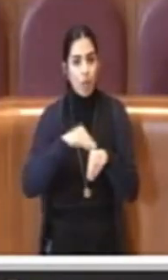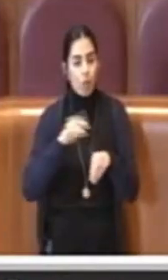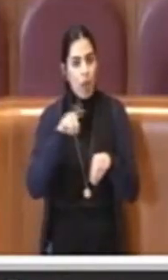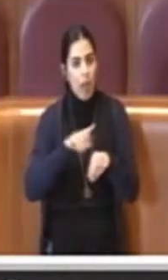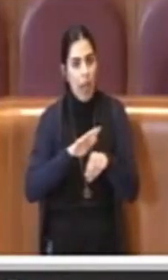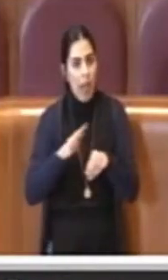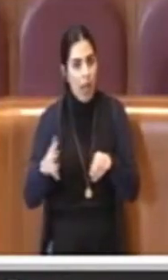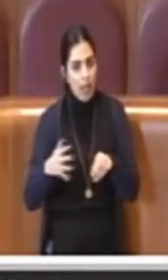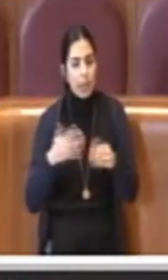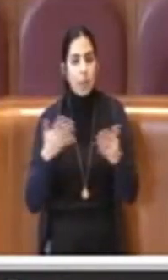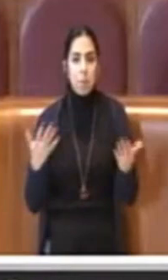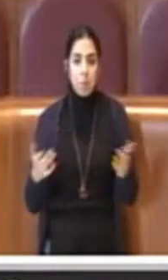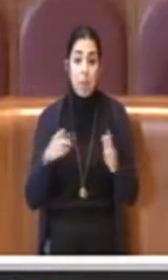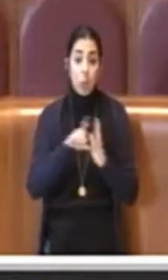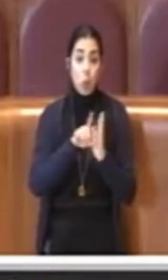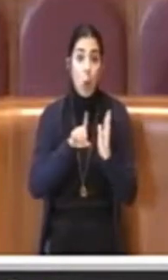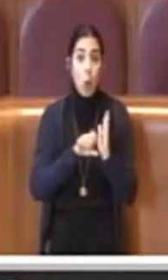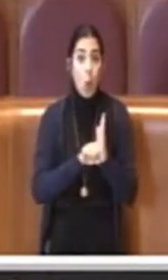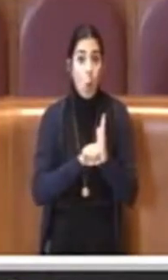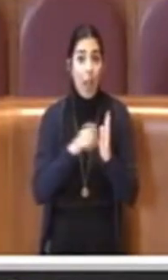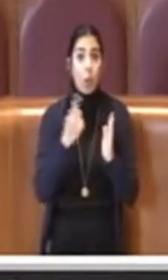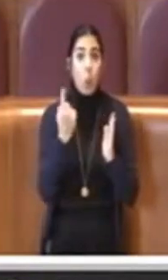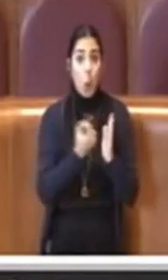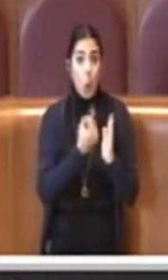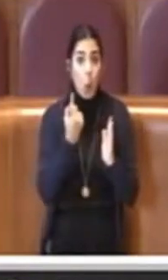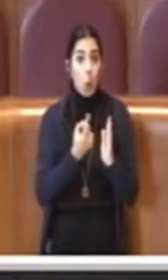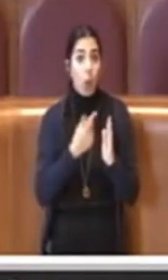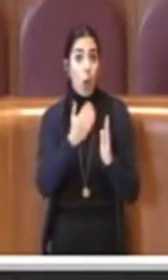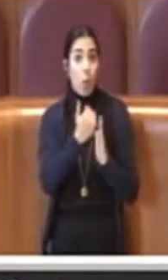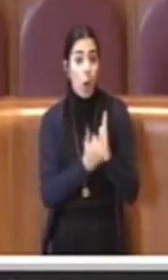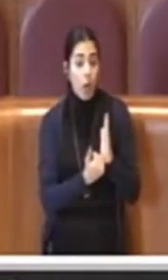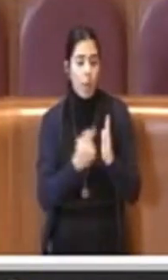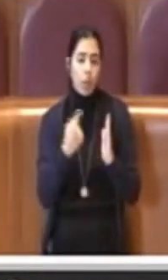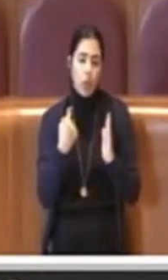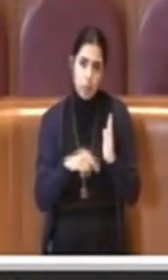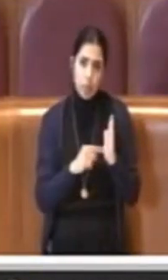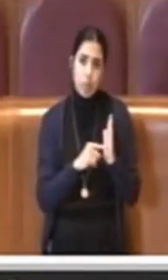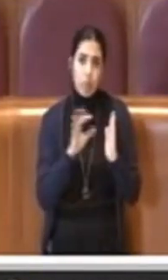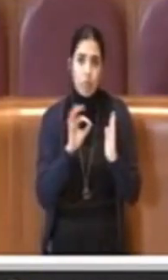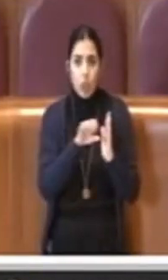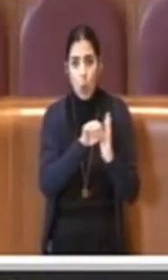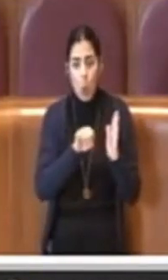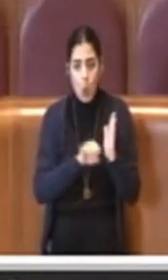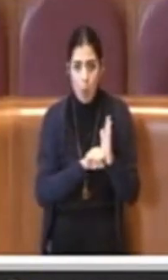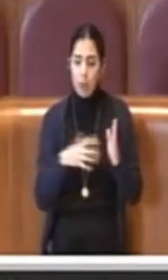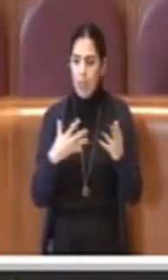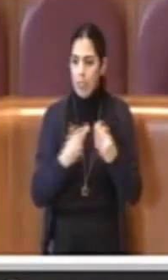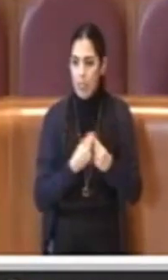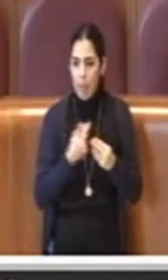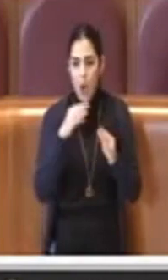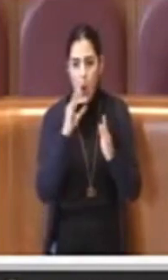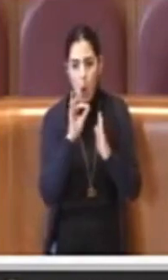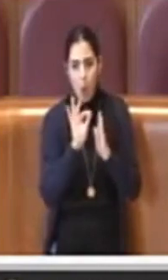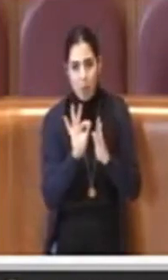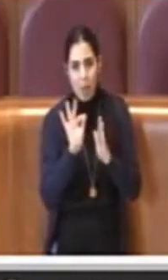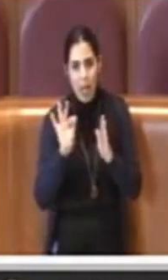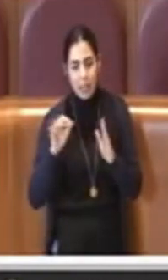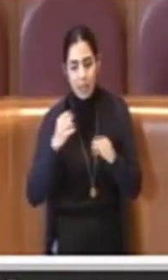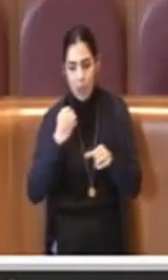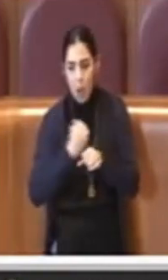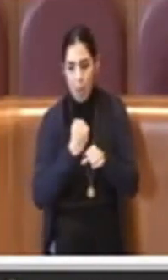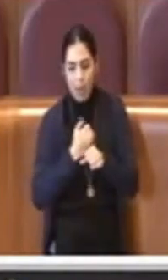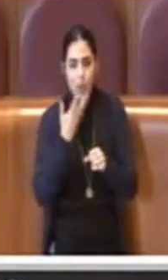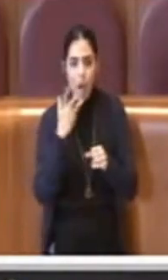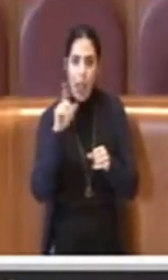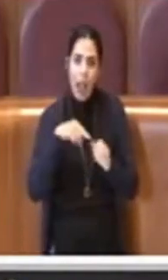visto che il documento unico di programmazione è comunque il documento che insieme agli obiettivi operativi va a formulare una serie di